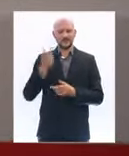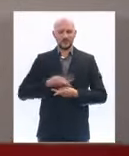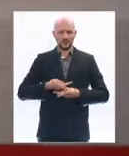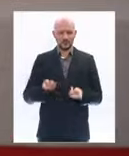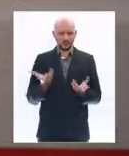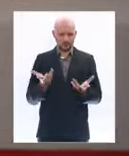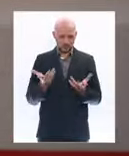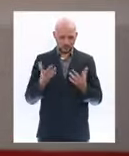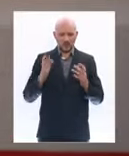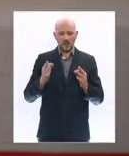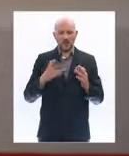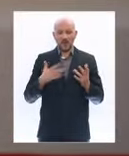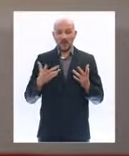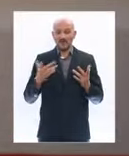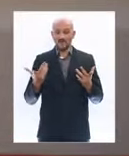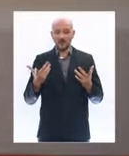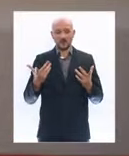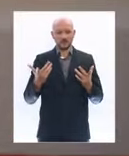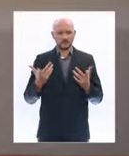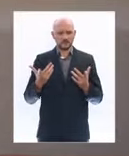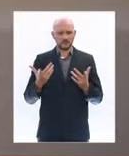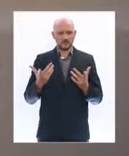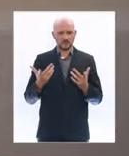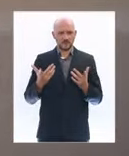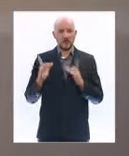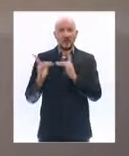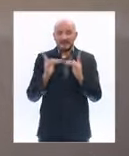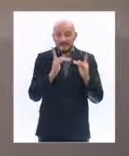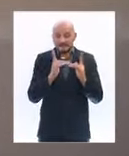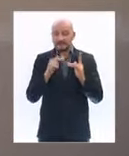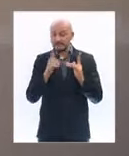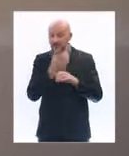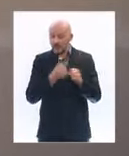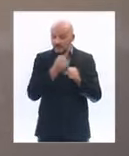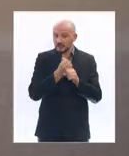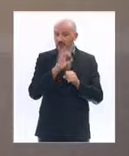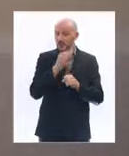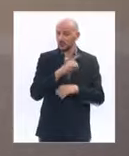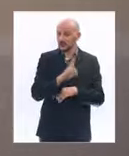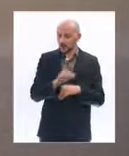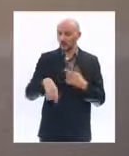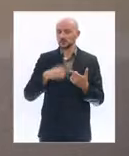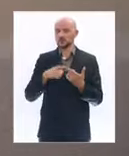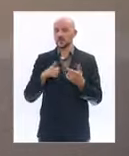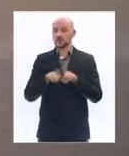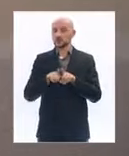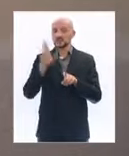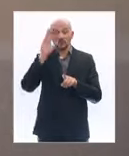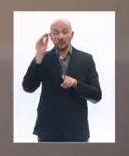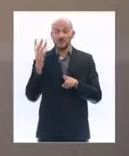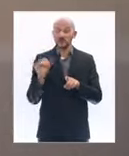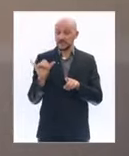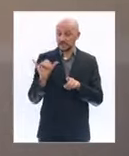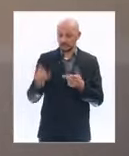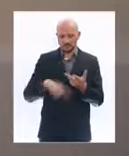Cela va passer uniquement par des programmes à sceaux. Il va y avoir des créations de lits et avec quel personnel ? Des précisions aussi sur l'allègement des effectifs au